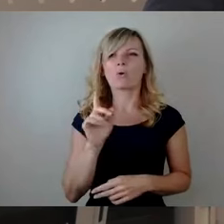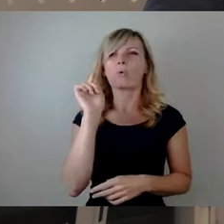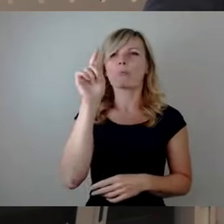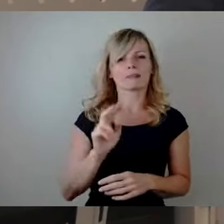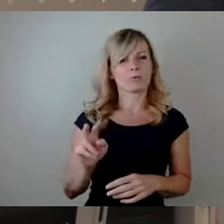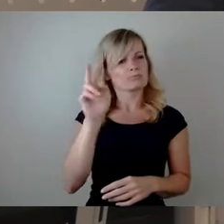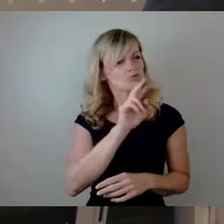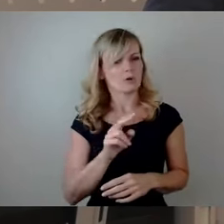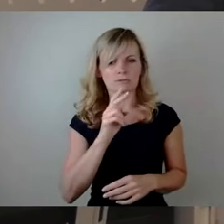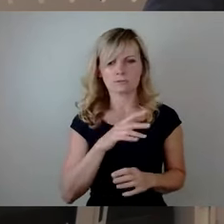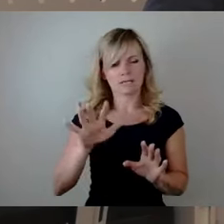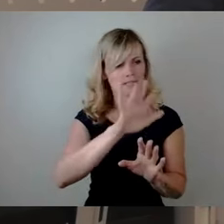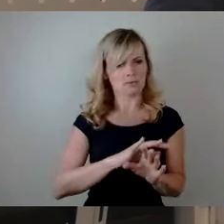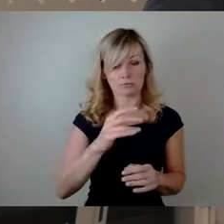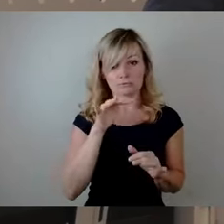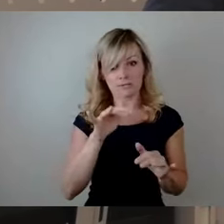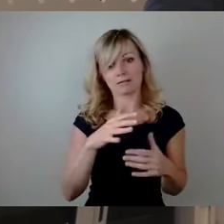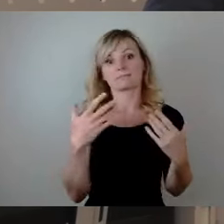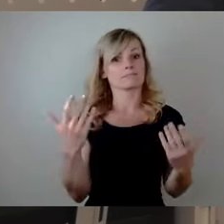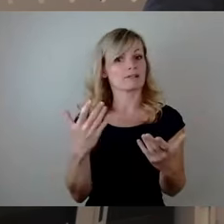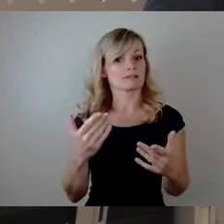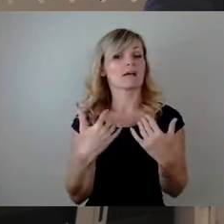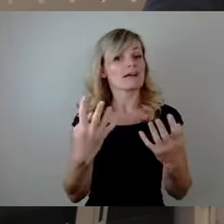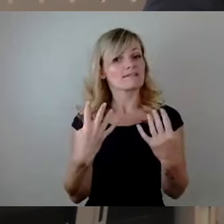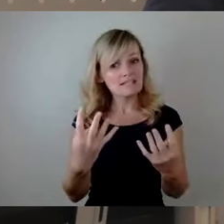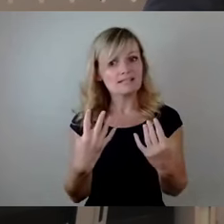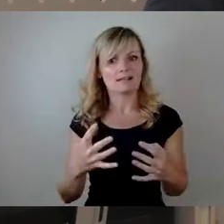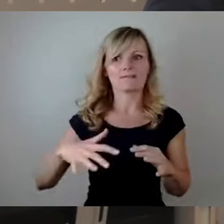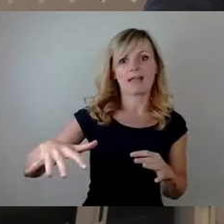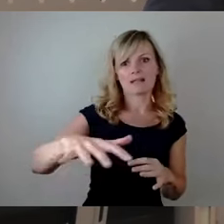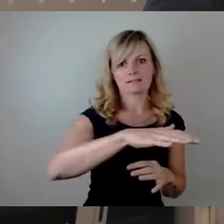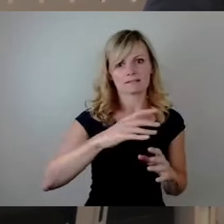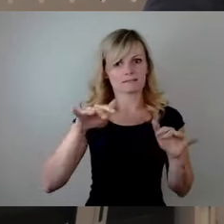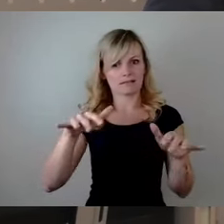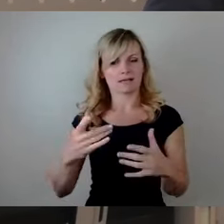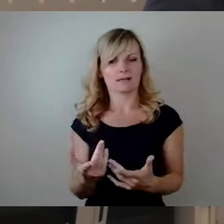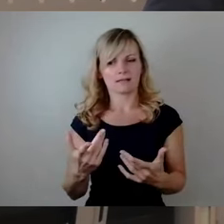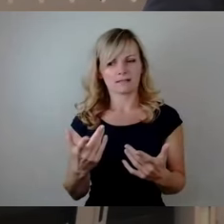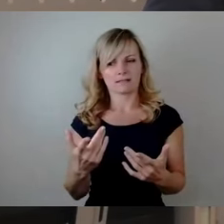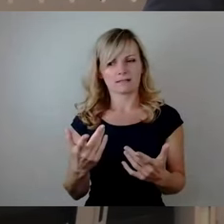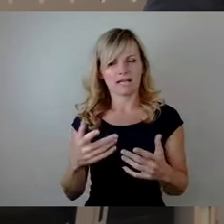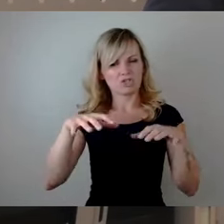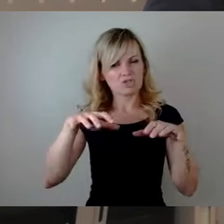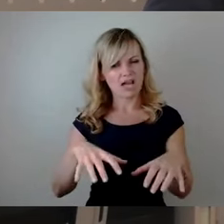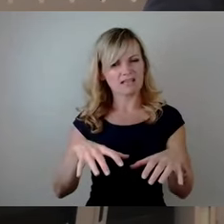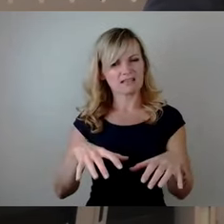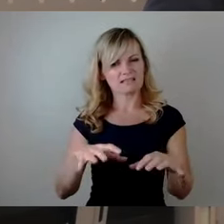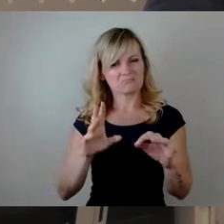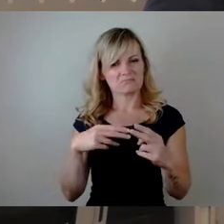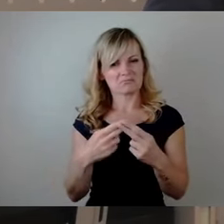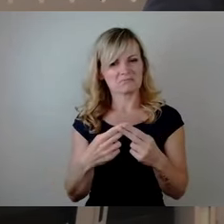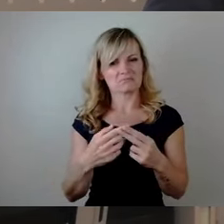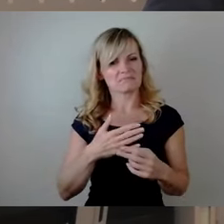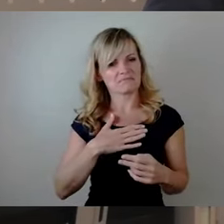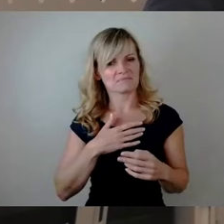Regionen vorliegen, was man dort an Wiesen und Feldern hat, hier von einer stadtverträglichen Verkehrsmittelwahl zu sprechen, ist schon ein bisschen absurd,